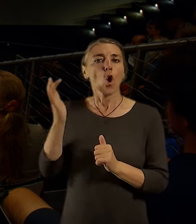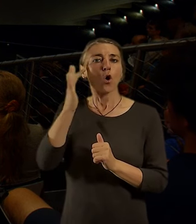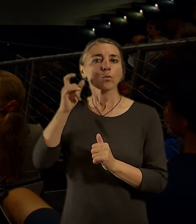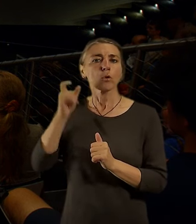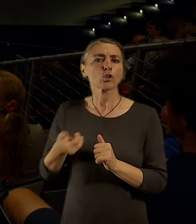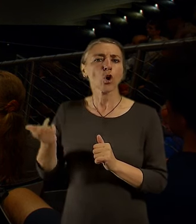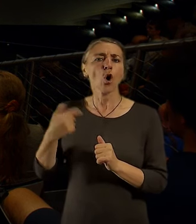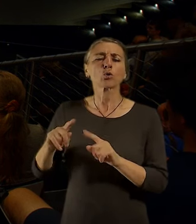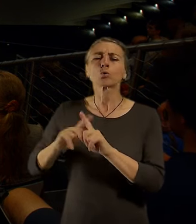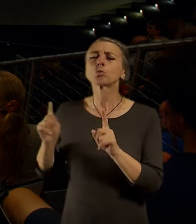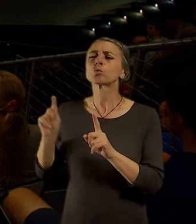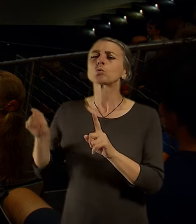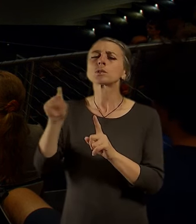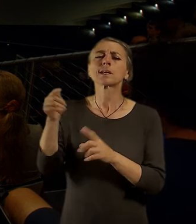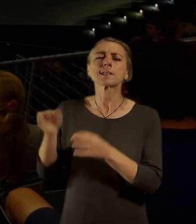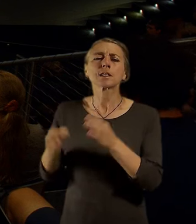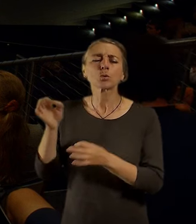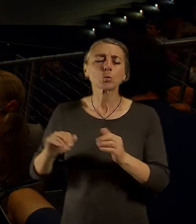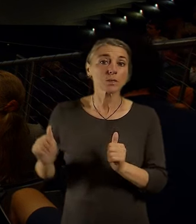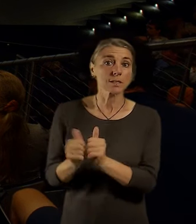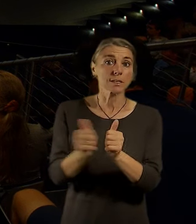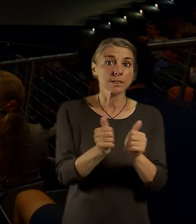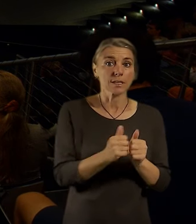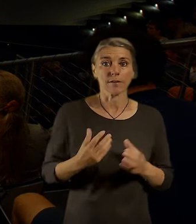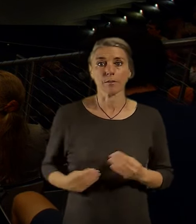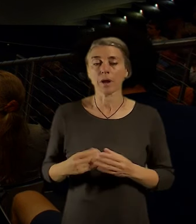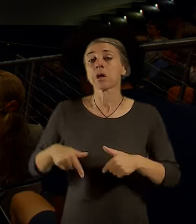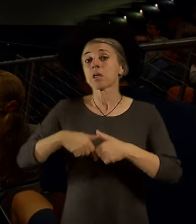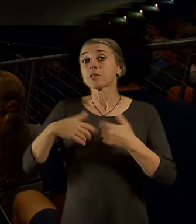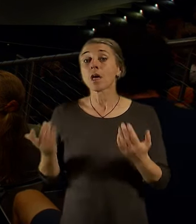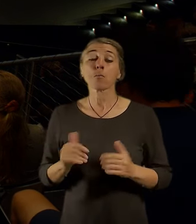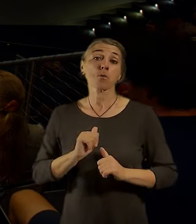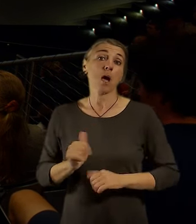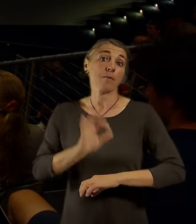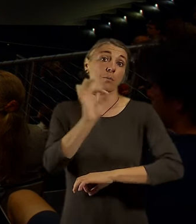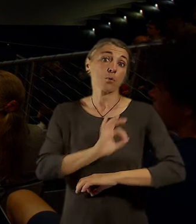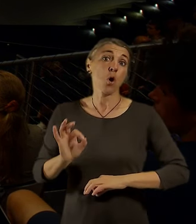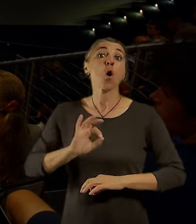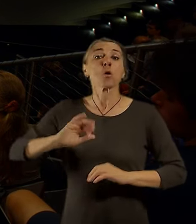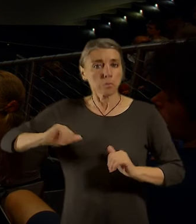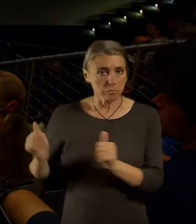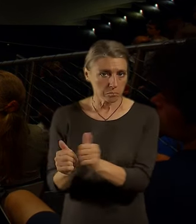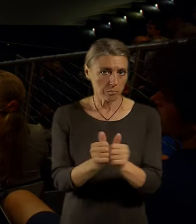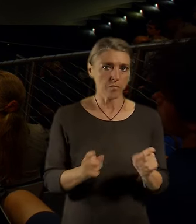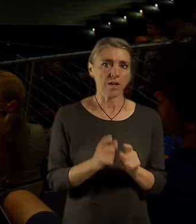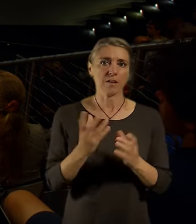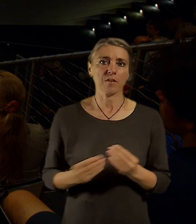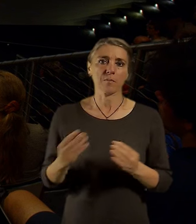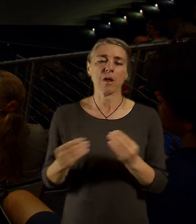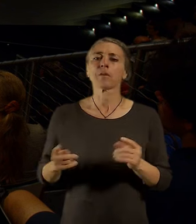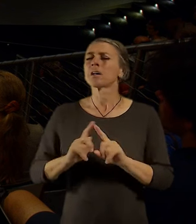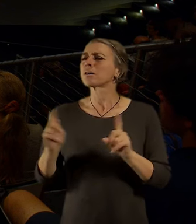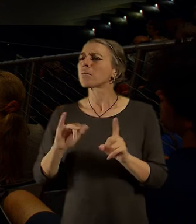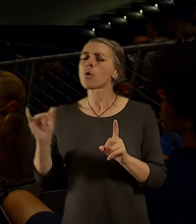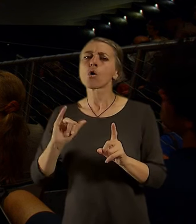institucí pražských nebo třeba a spoluautoři těch projektů, o kterých mluvíme, ať už to je dopravní podnik TSK nebo třeba autoři